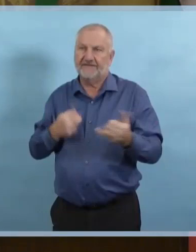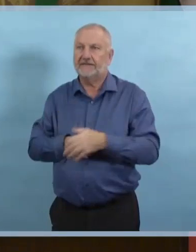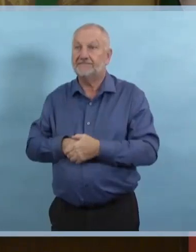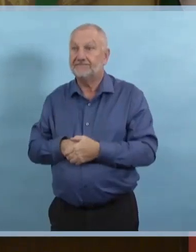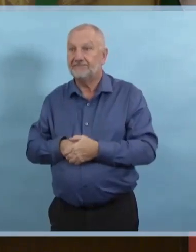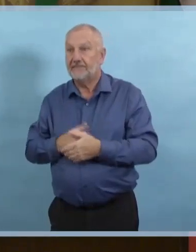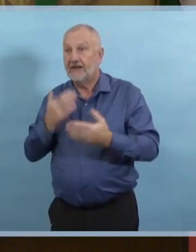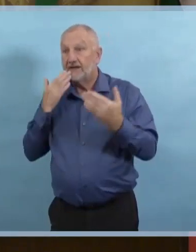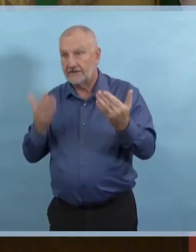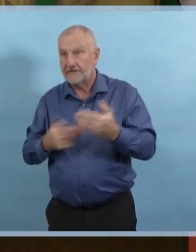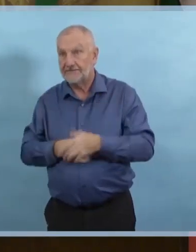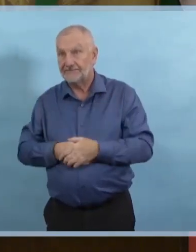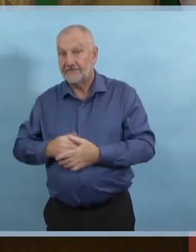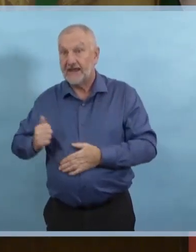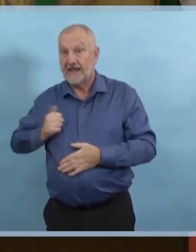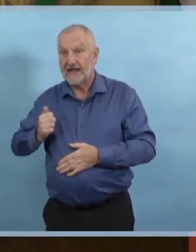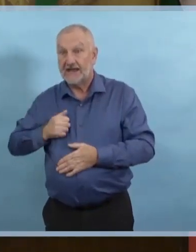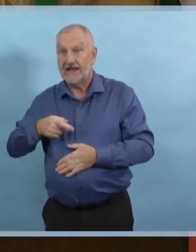Bonjour.